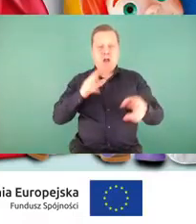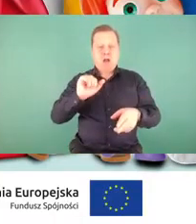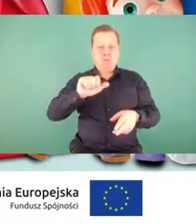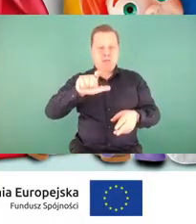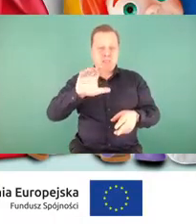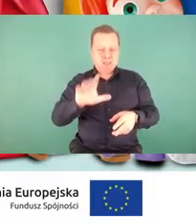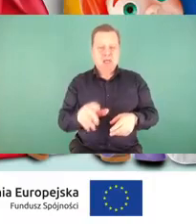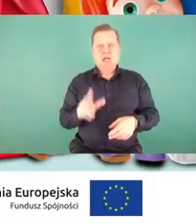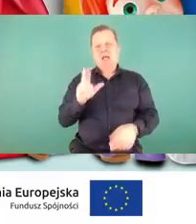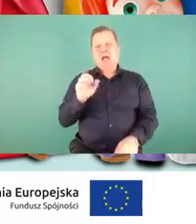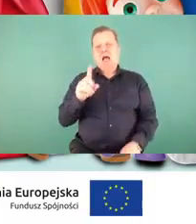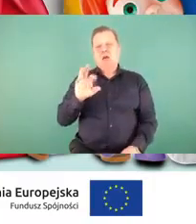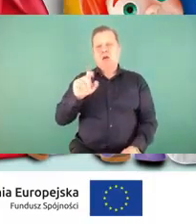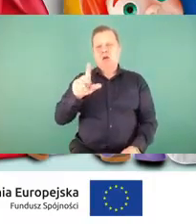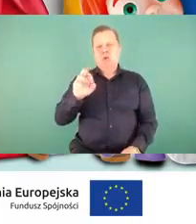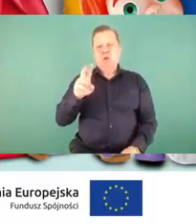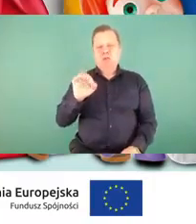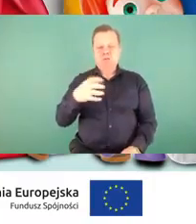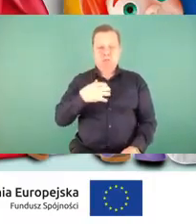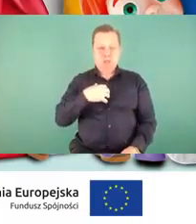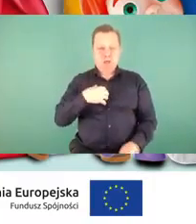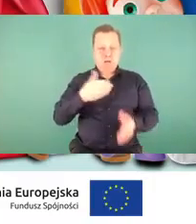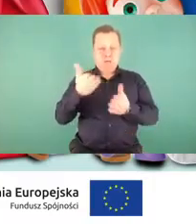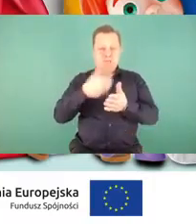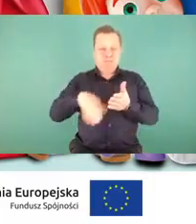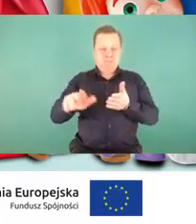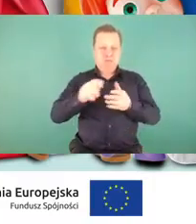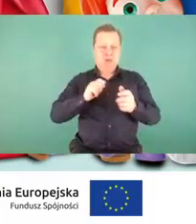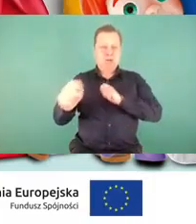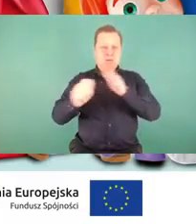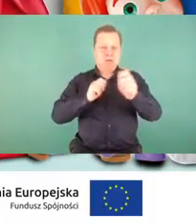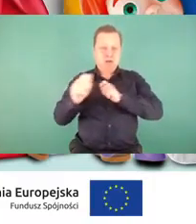Karol Kłosowski, dyrektor Departamentu Przewozów Pasażerskich.